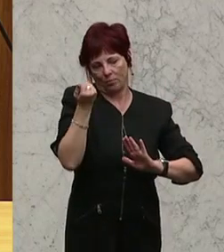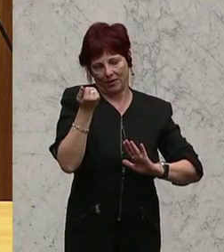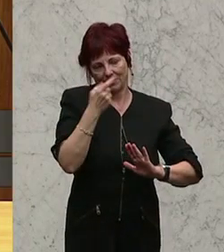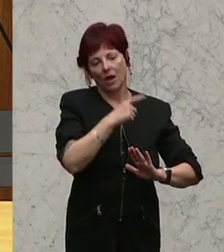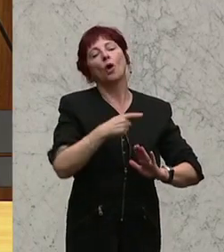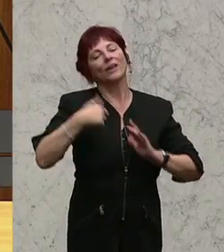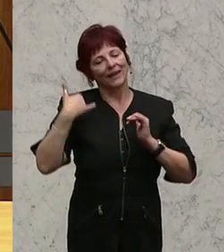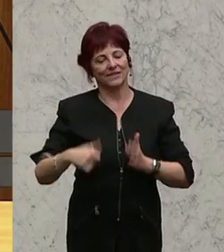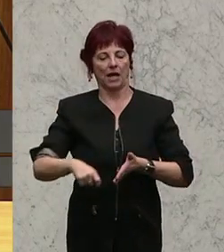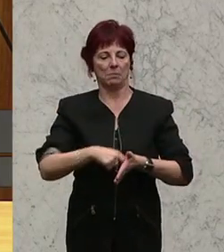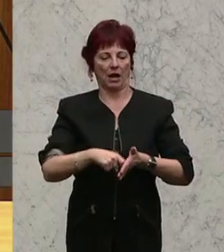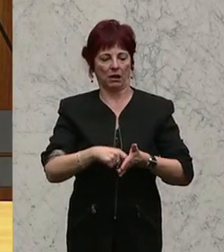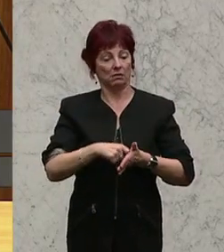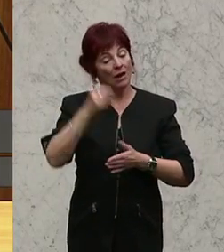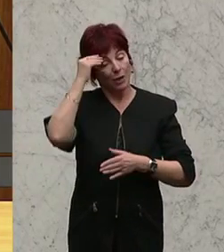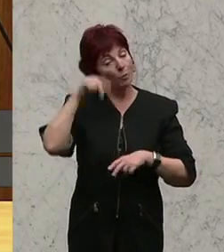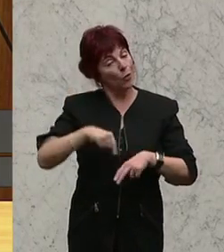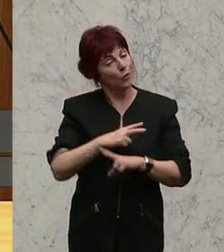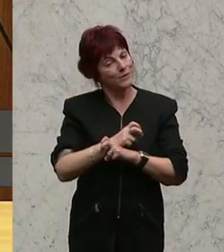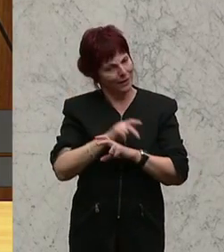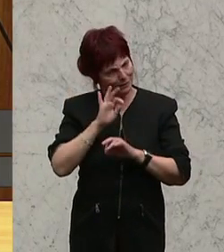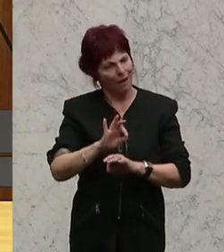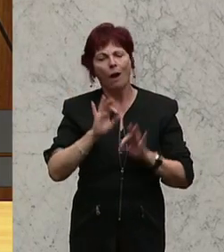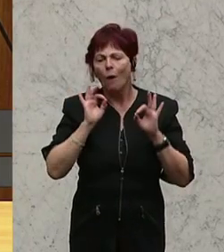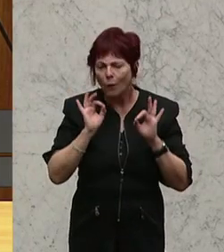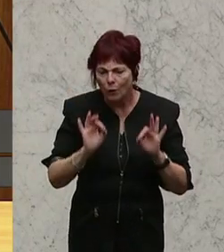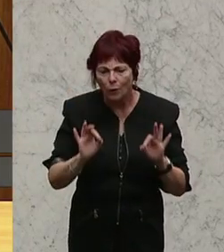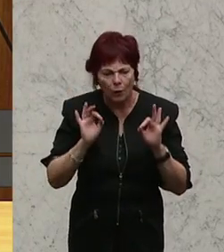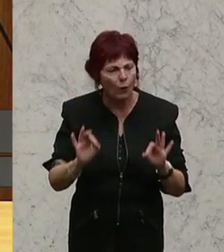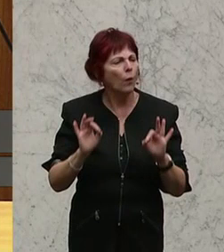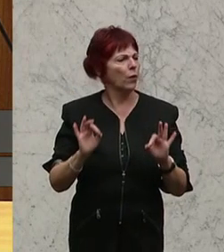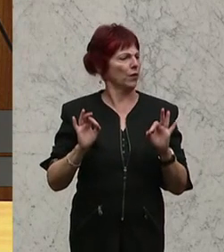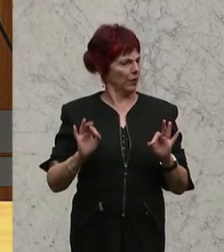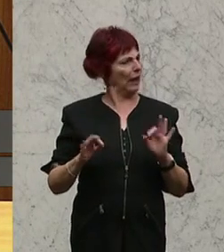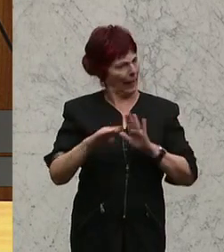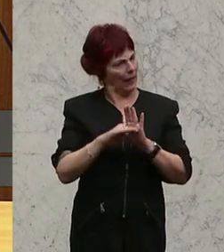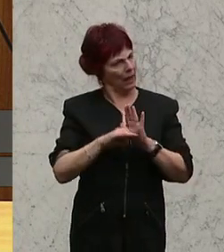insgesamt eine sehr gute ist, nämlich, dass es einen Gebietsschutz gibt für Apotheken.